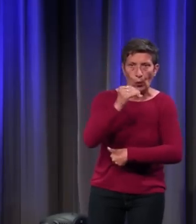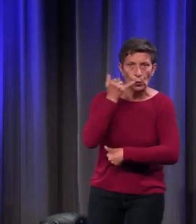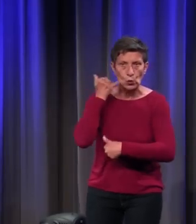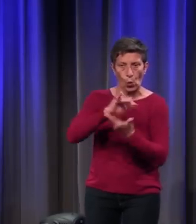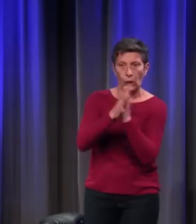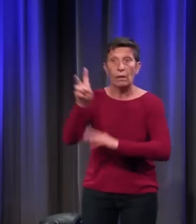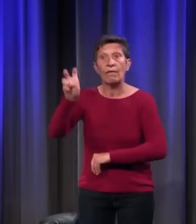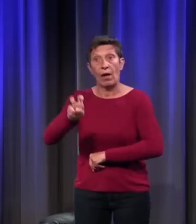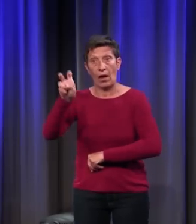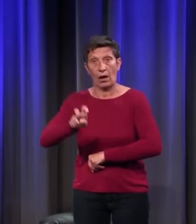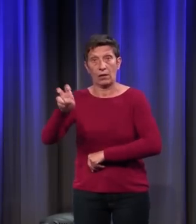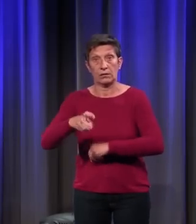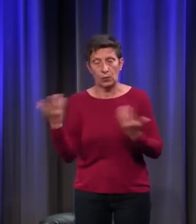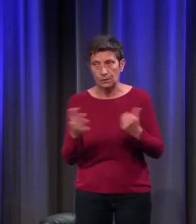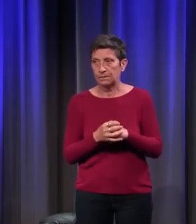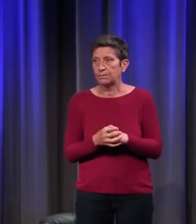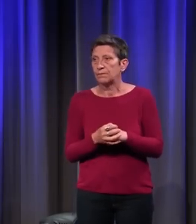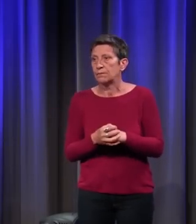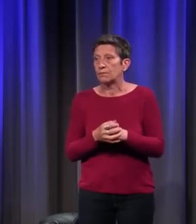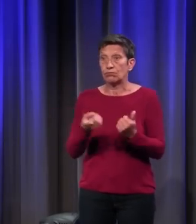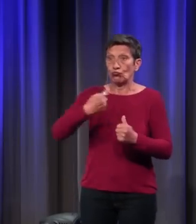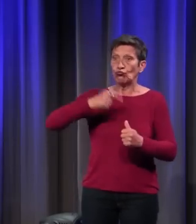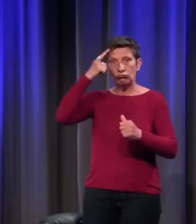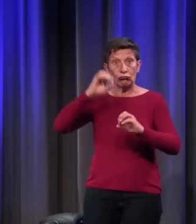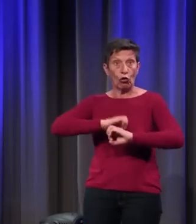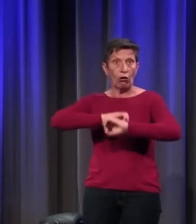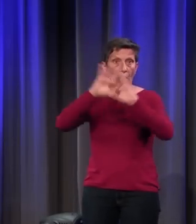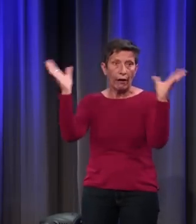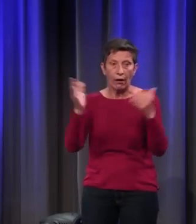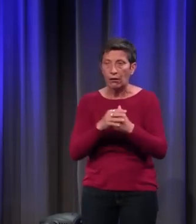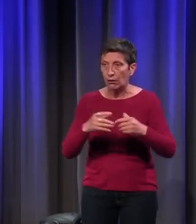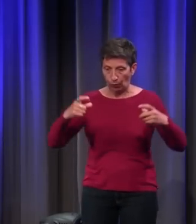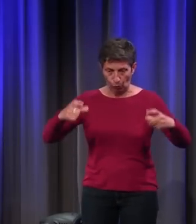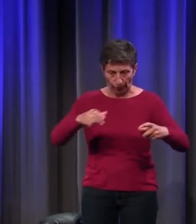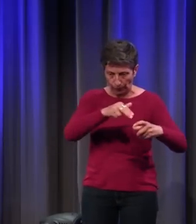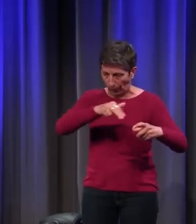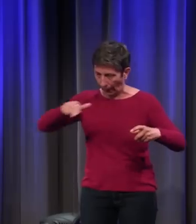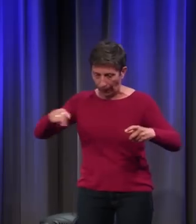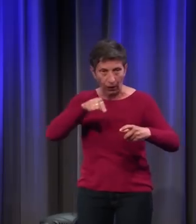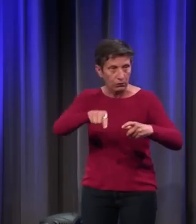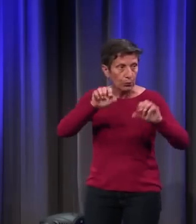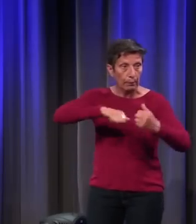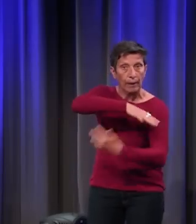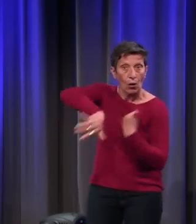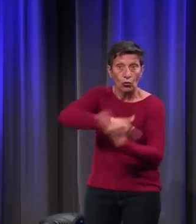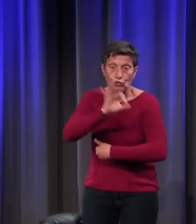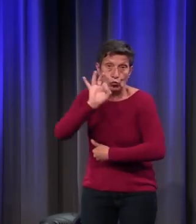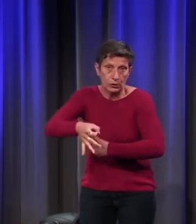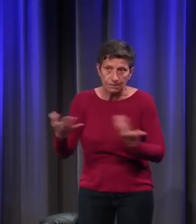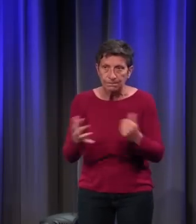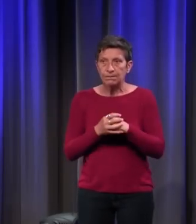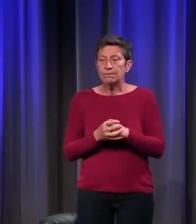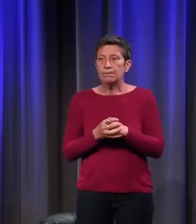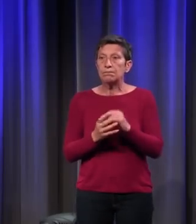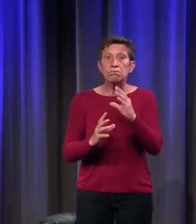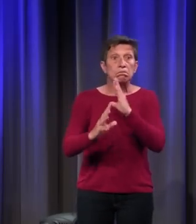pour faire du vert. Ça nous semble une évidence. On sait faire ça avec une boîte de peinture. Eh bien ça, les